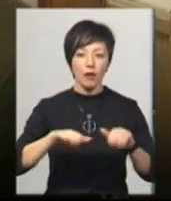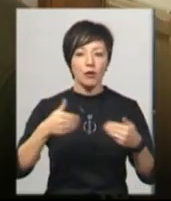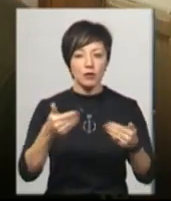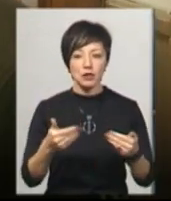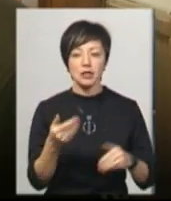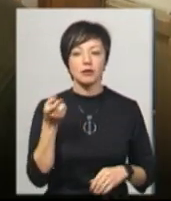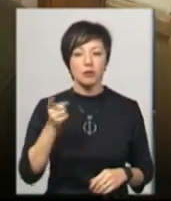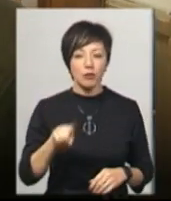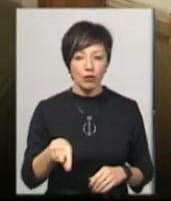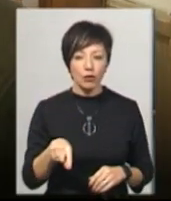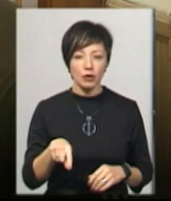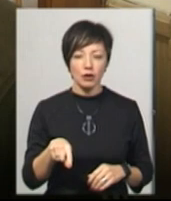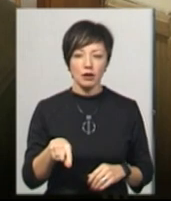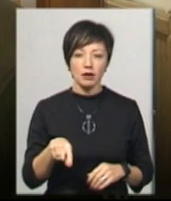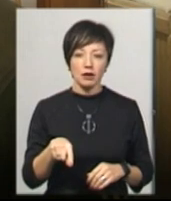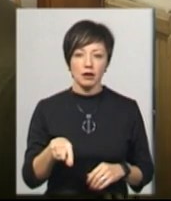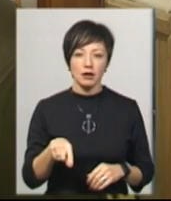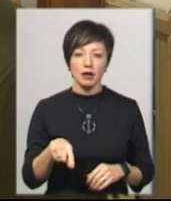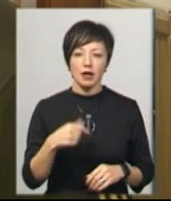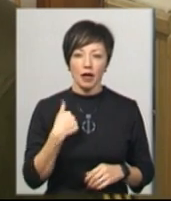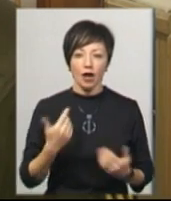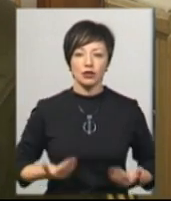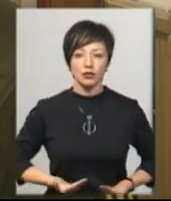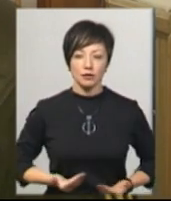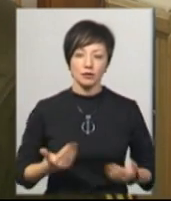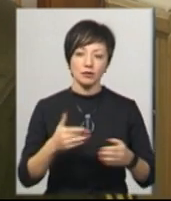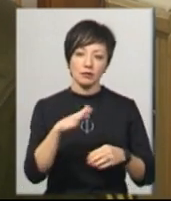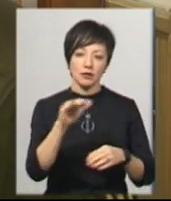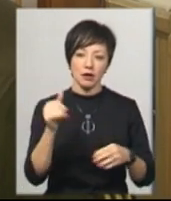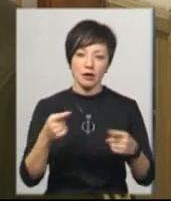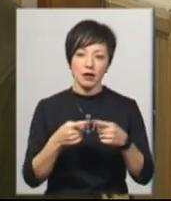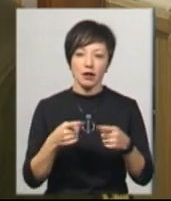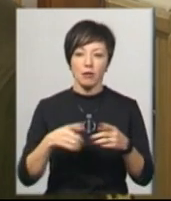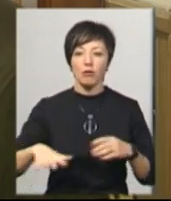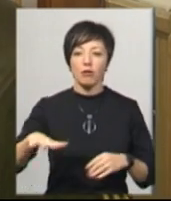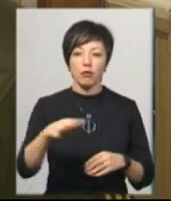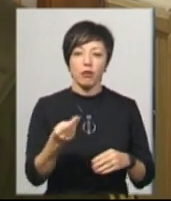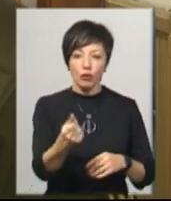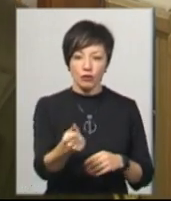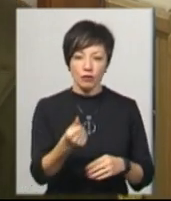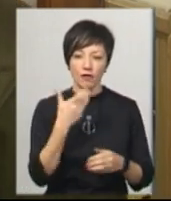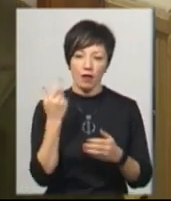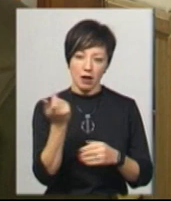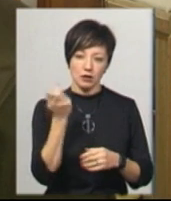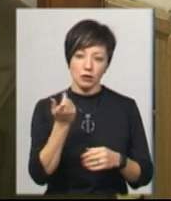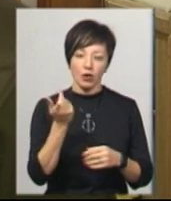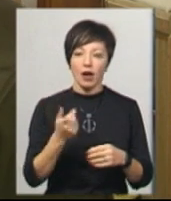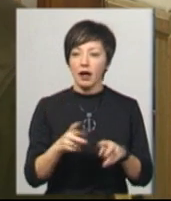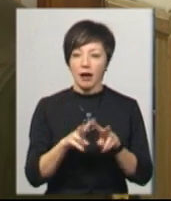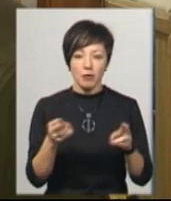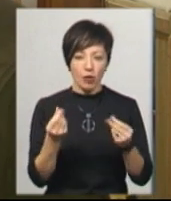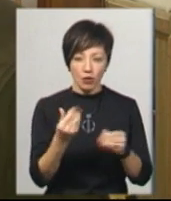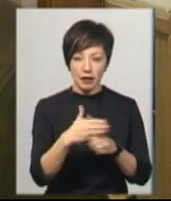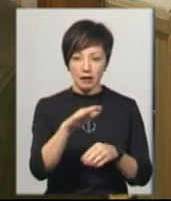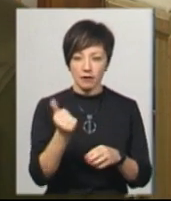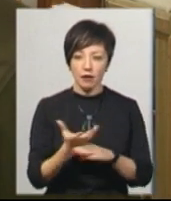все рім я живу, знімаю житло, плачу власнику житла. Тут ти можеш взяти кредит, ці ж самі гроші,